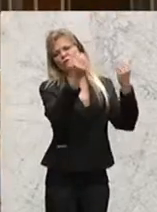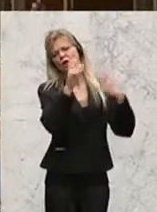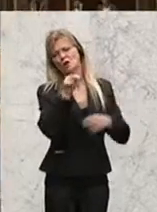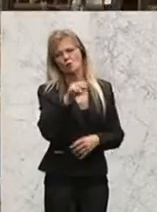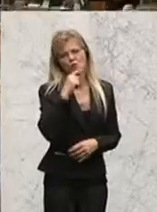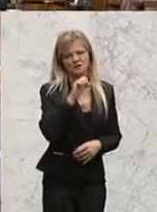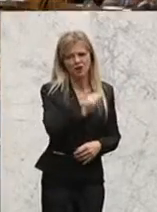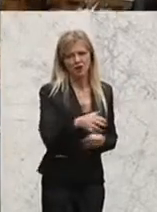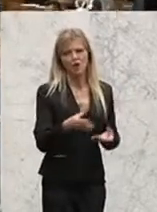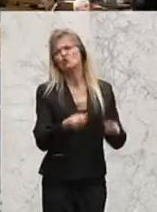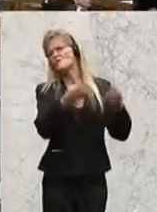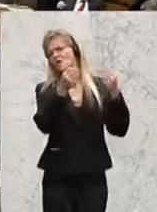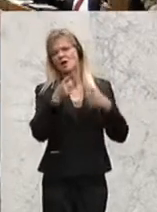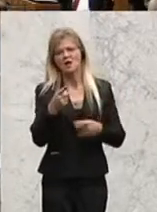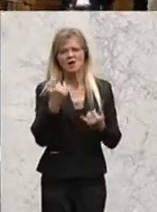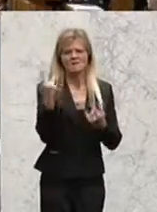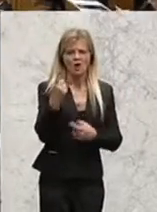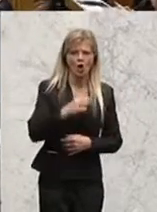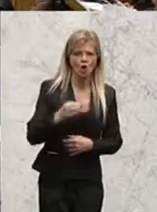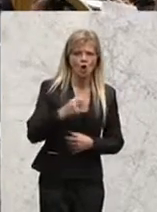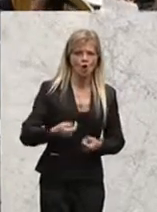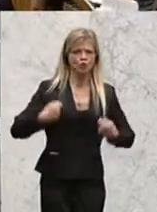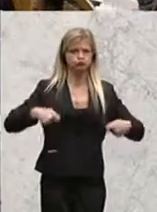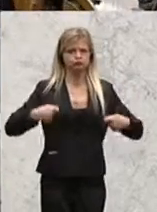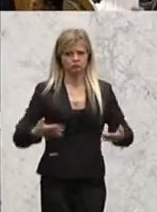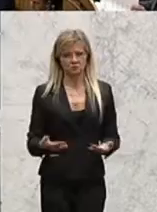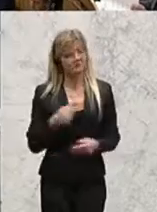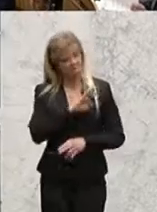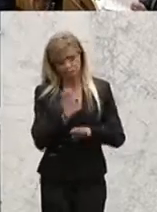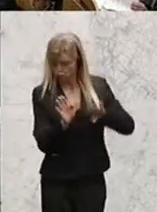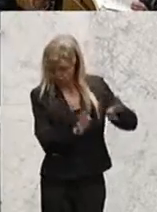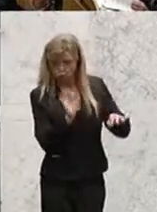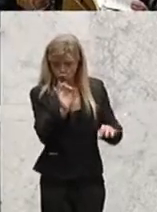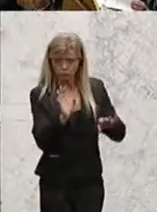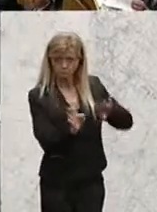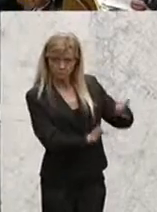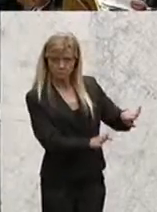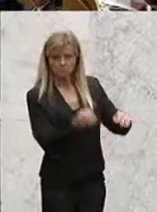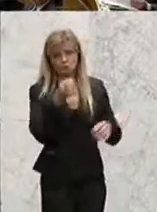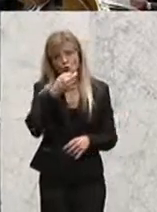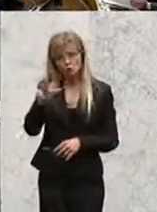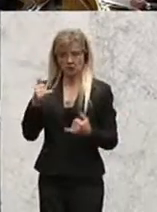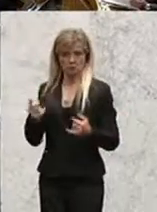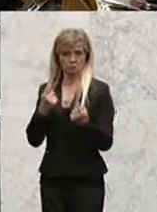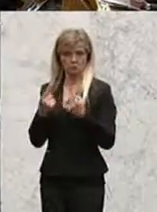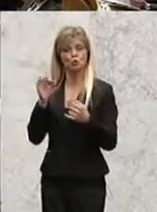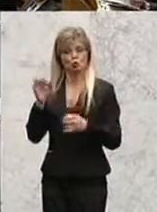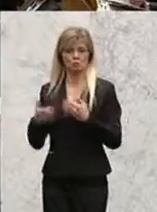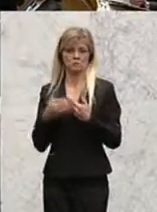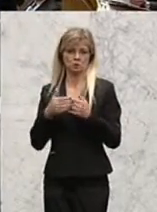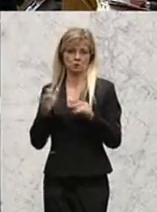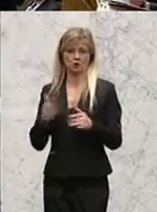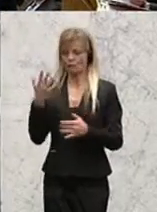Reden wir über Österreich. Reden wir darüber, was wir in Österreich tun können. Und da gibt es ein gutes Beispiel. Ich war im Parlament